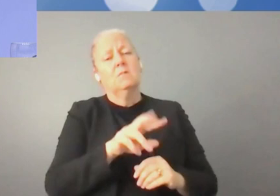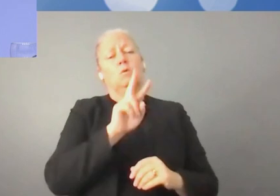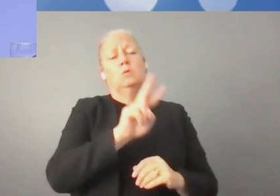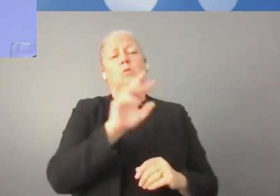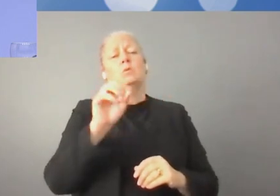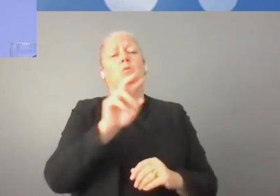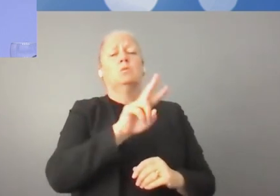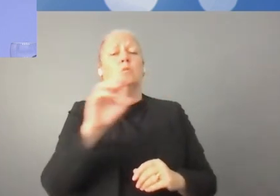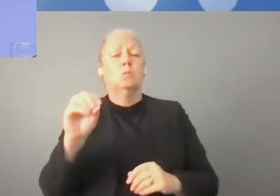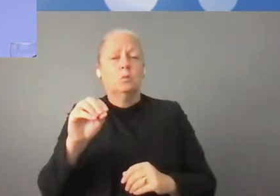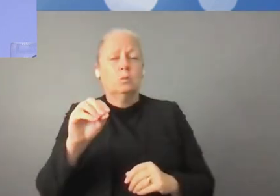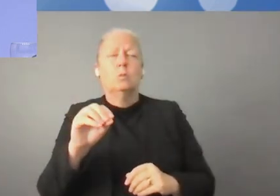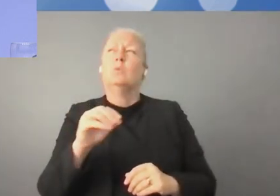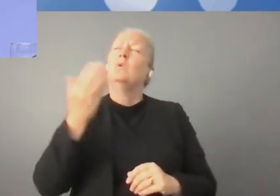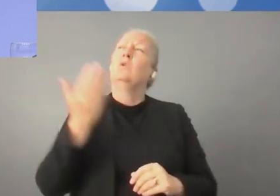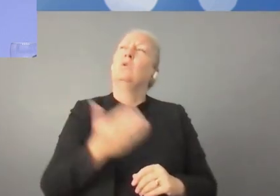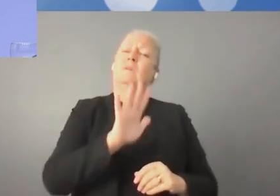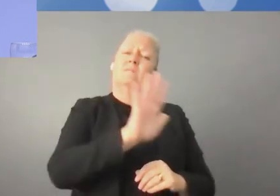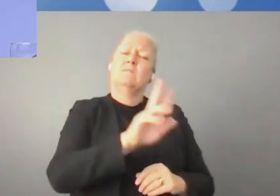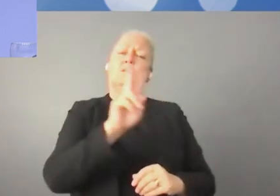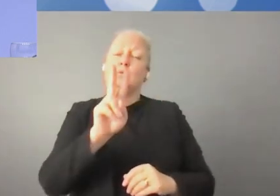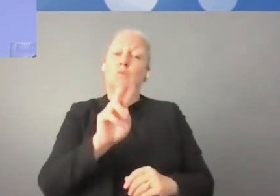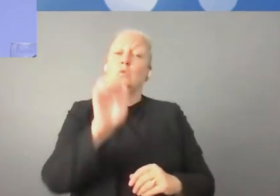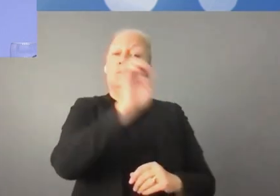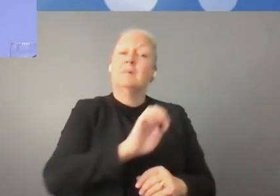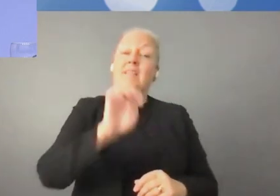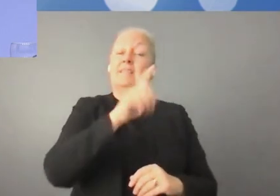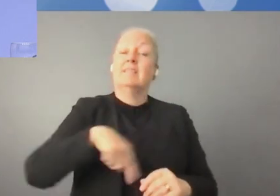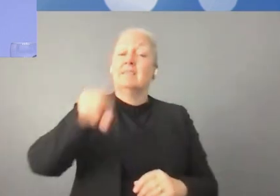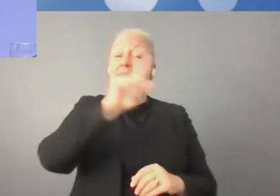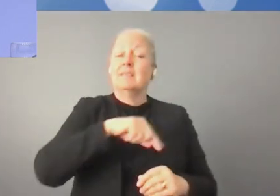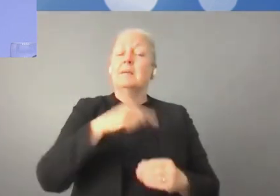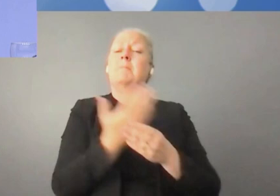'exclusion numérique. Et c'est avec FearTech que je voudrais vous dire que notre soutien